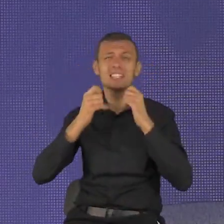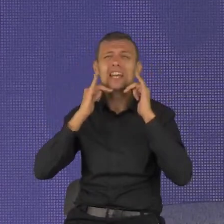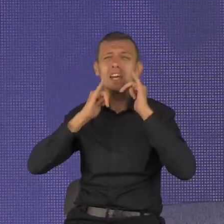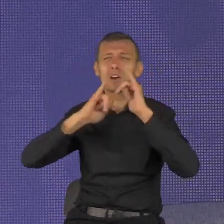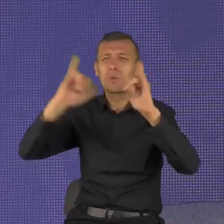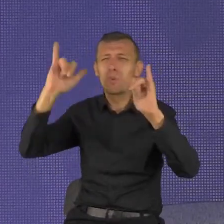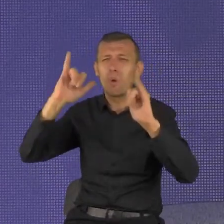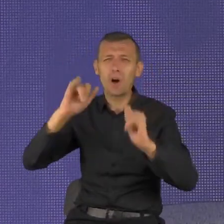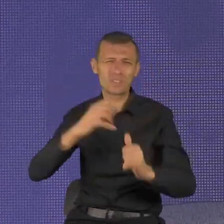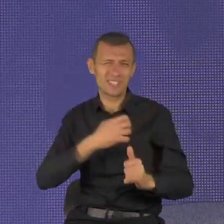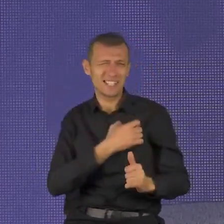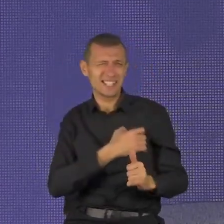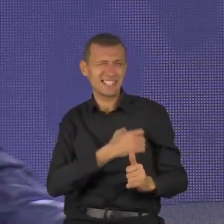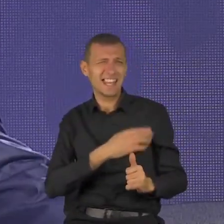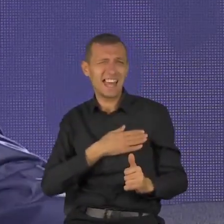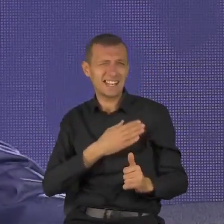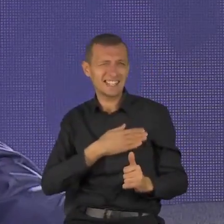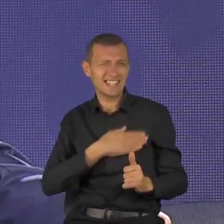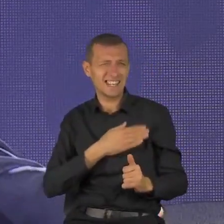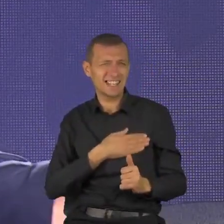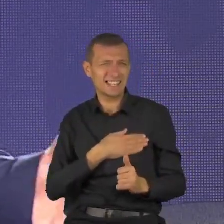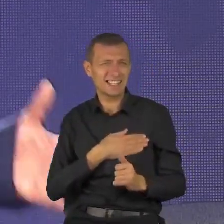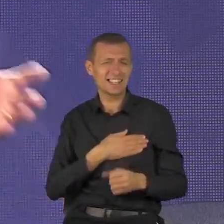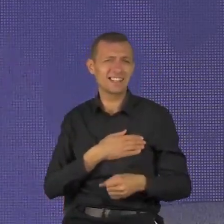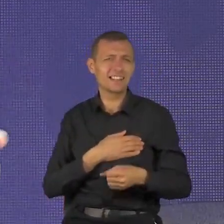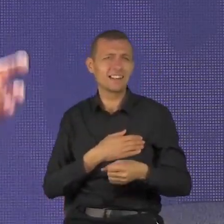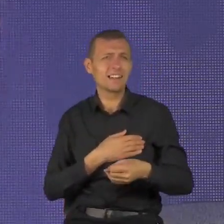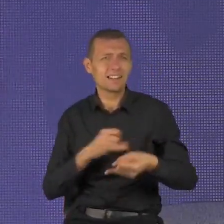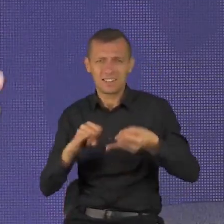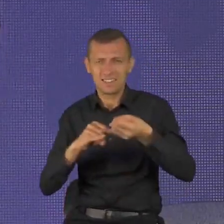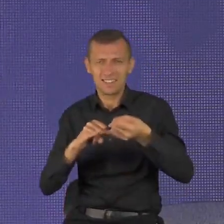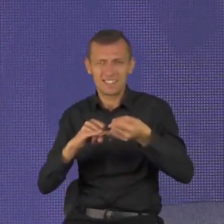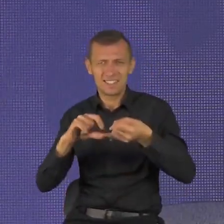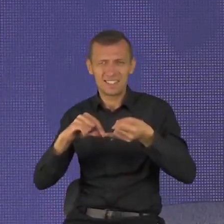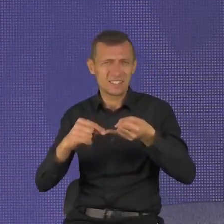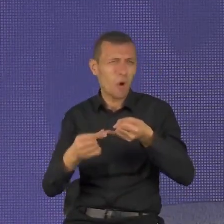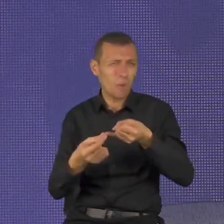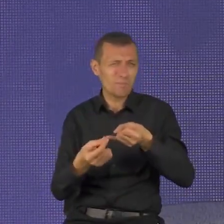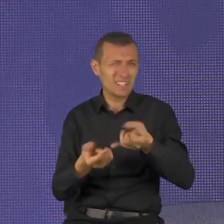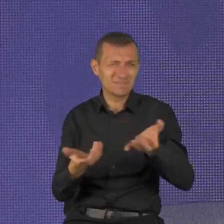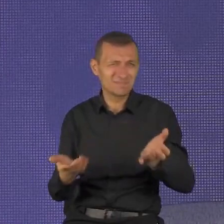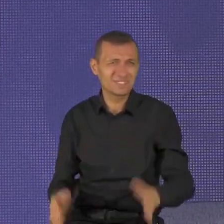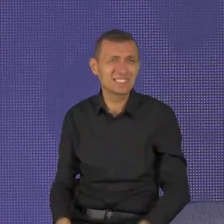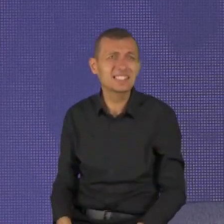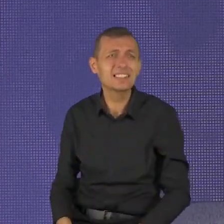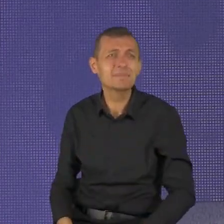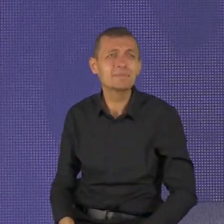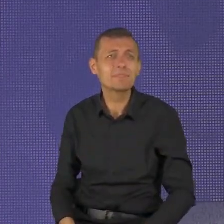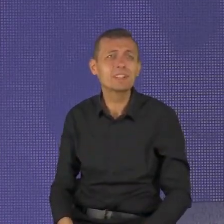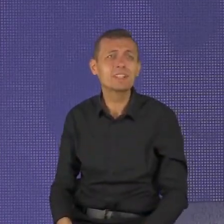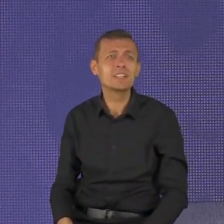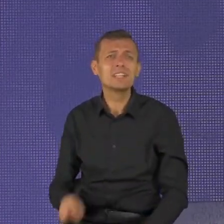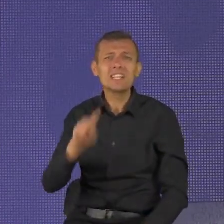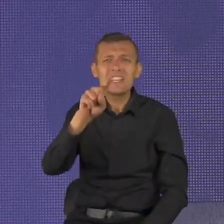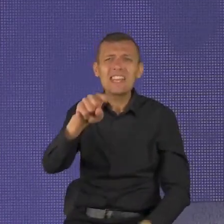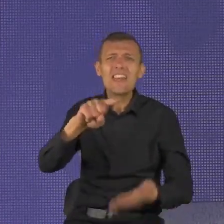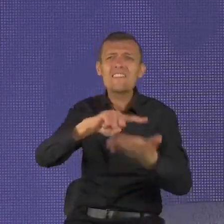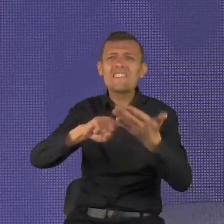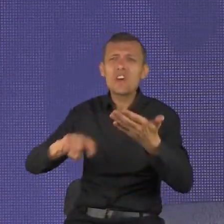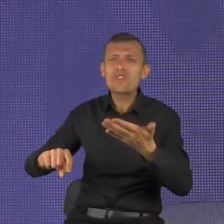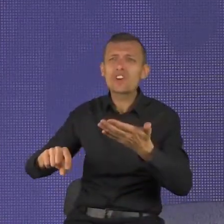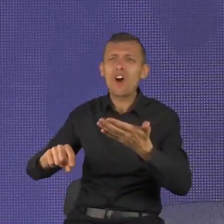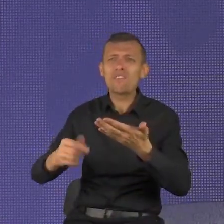unikalne stopy. Wszystko w tobie jest unikalne. Nikt nigdy ani przedtem, ani po tobie nie był tak stworzony jak ty.